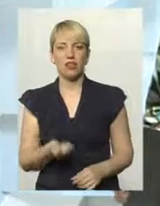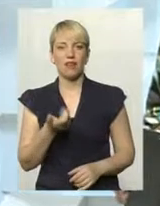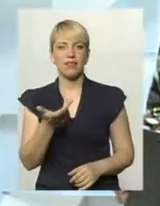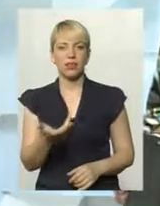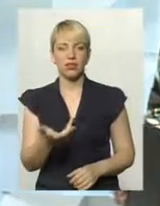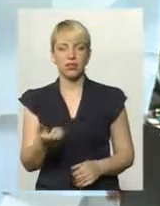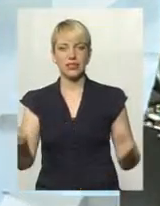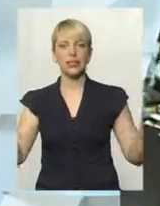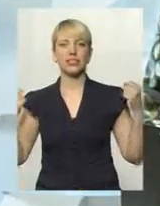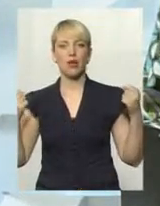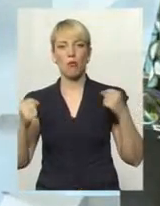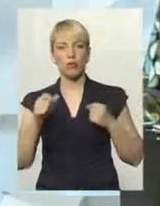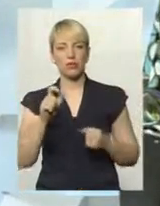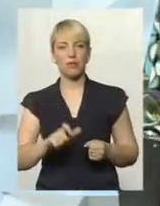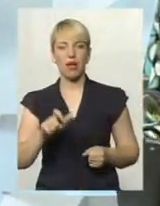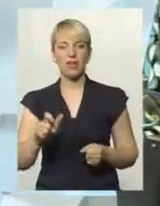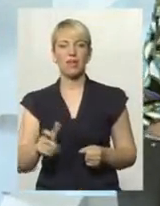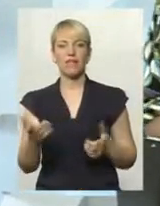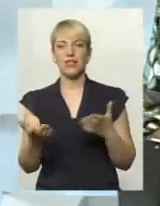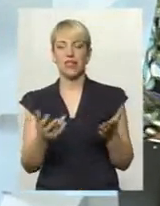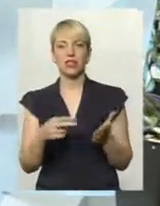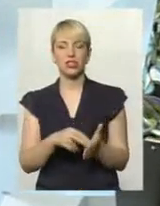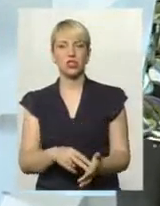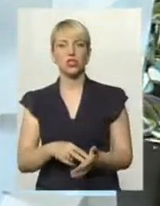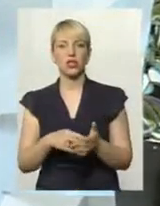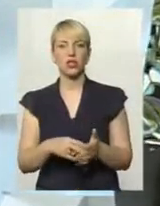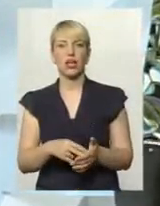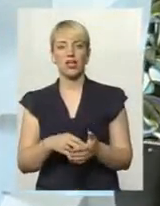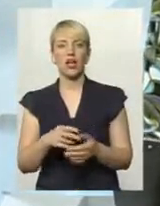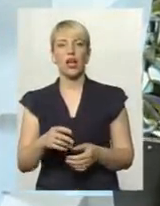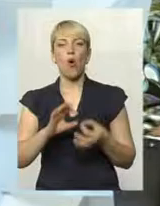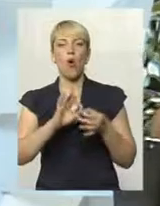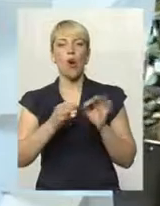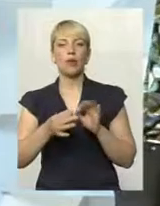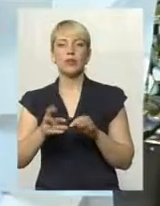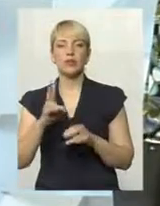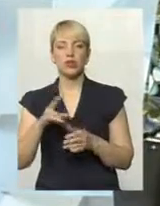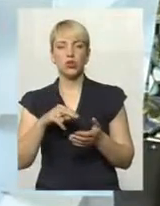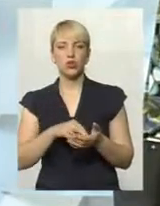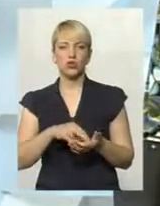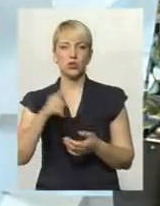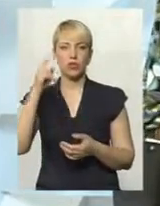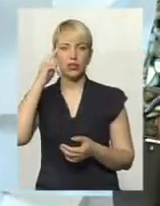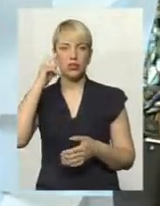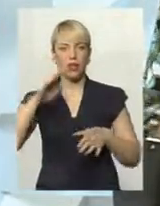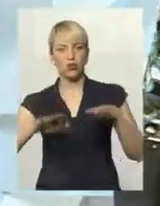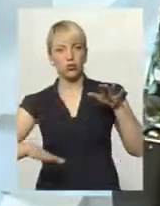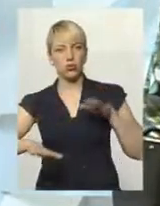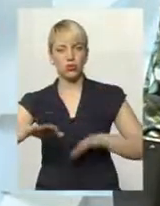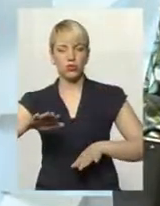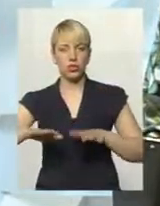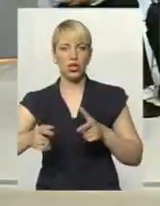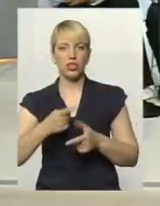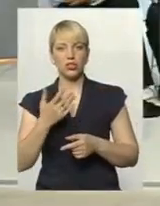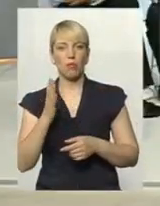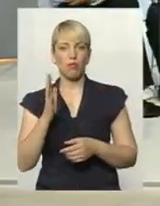спортсменів, які стоять, саме спортсменів-олімпійців, які стоять на роздоріжжі, бути живраками